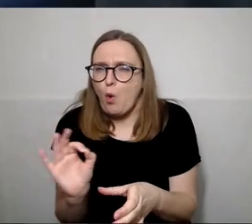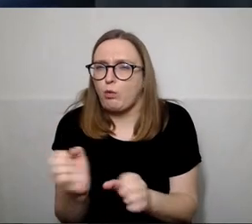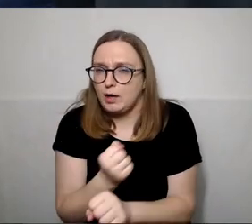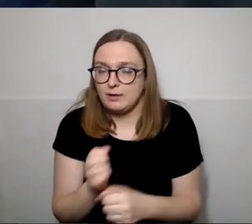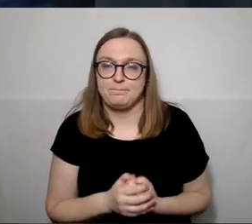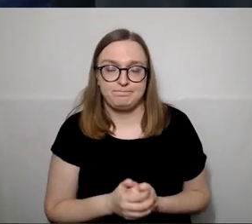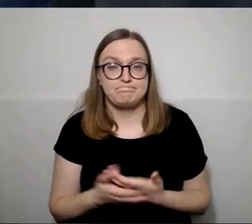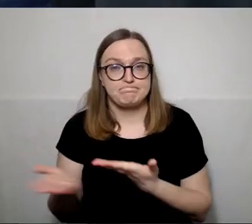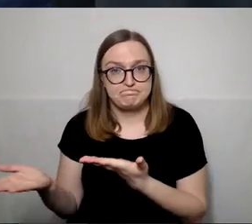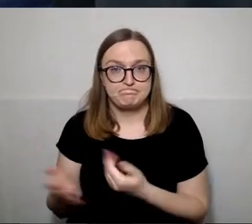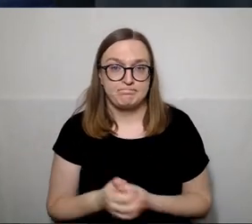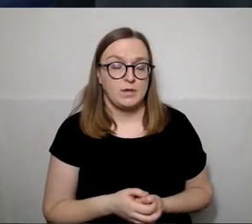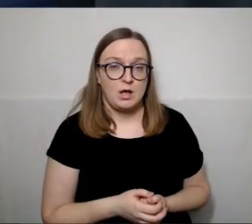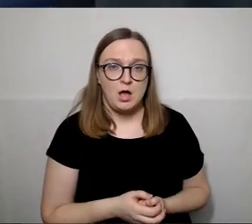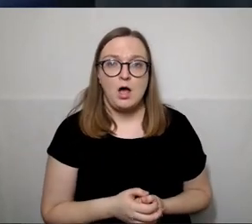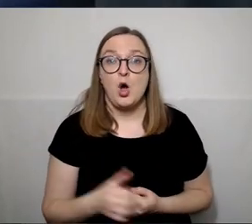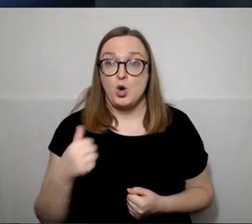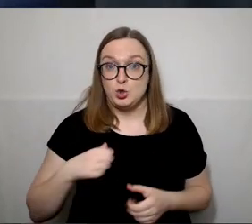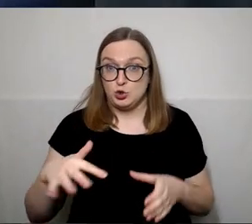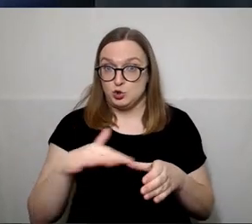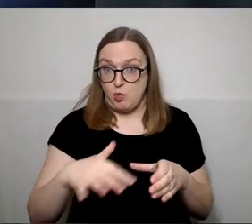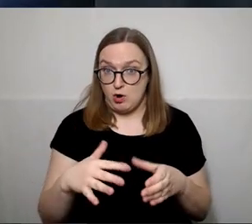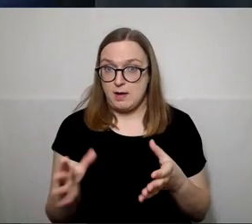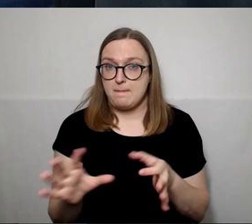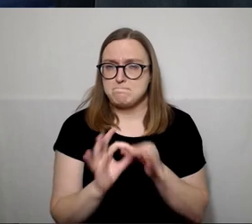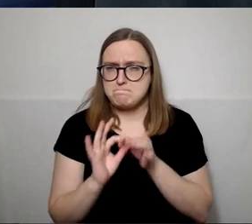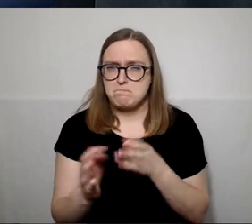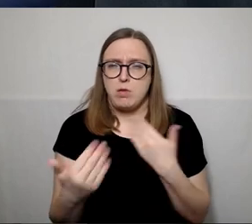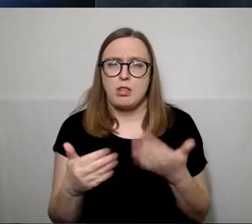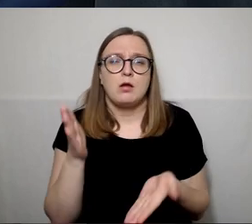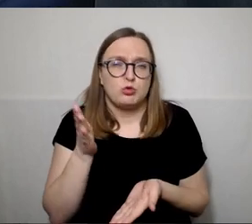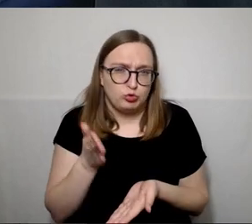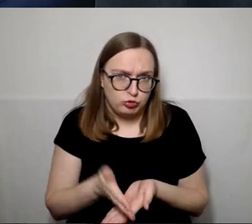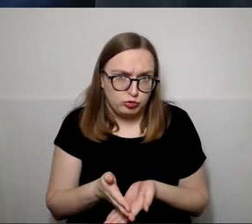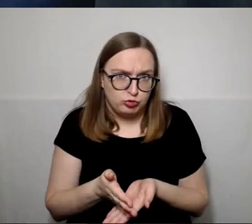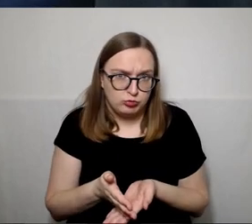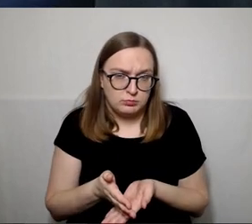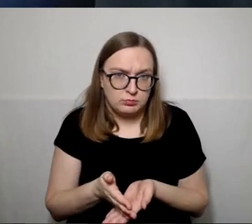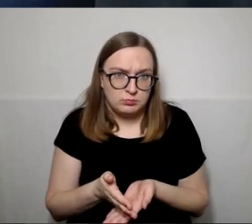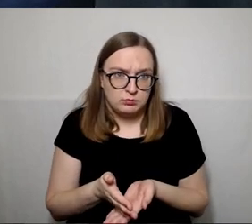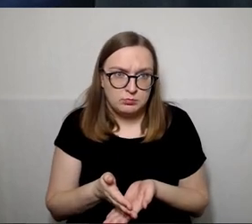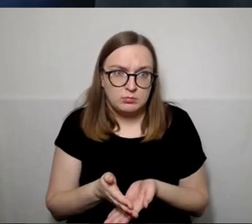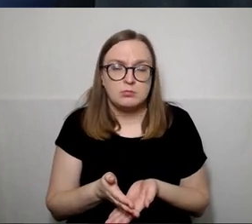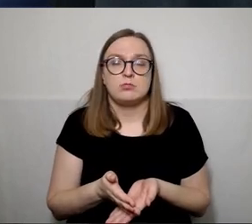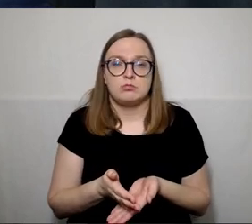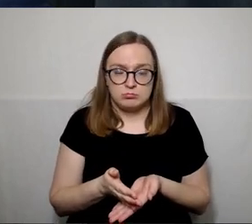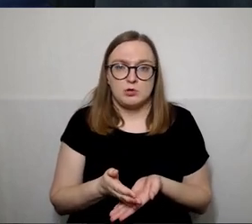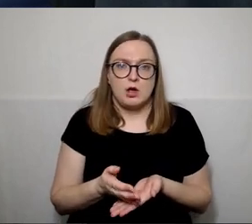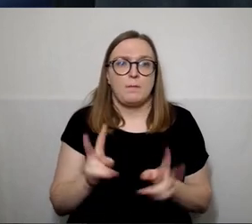gyventojais tas dialogas, aišku, yra. Jo niekuomet nebus per daug.